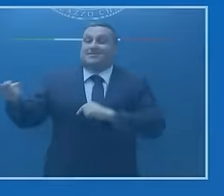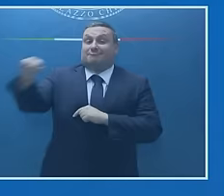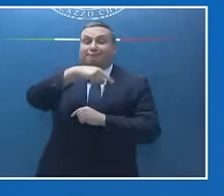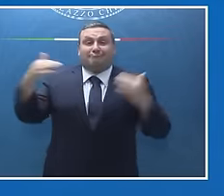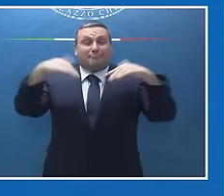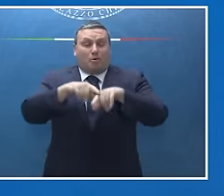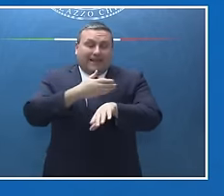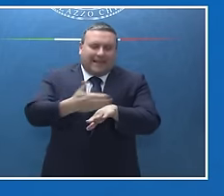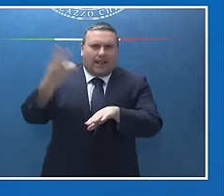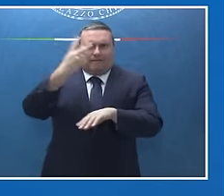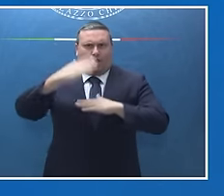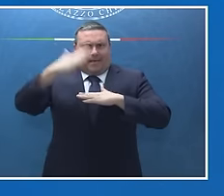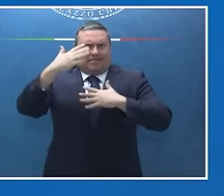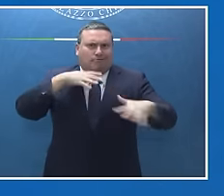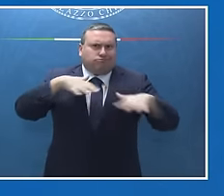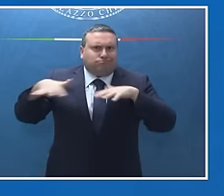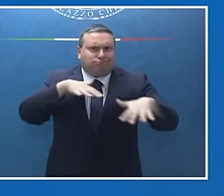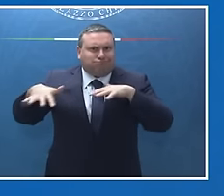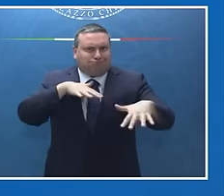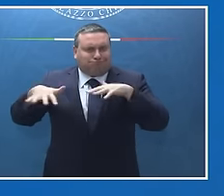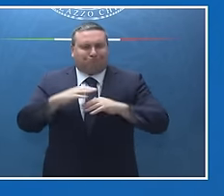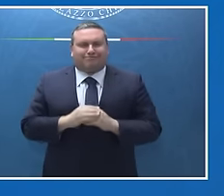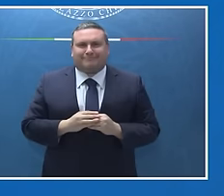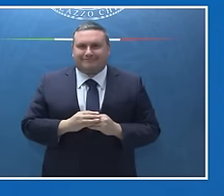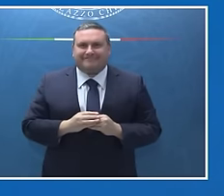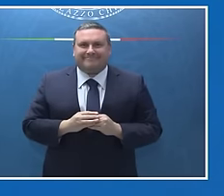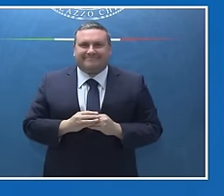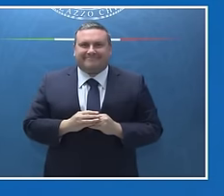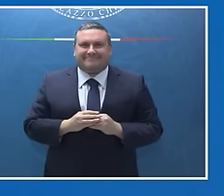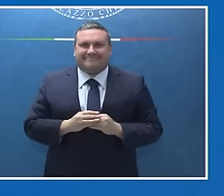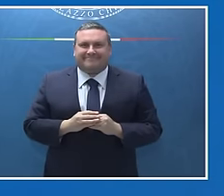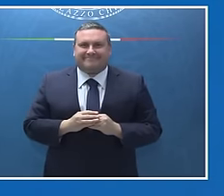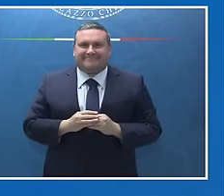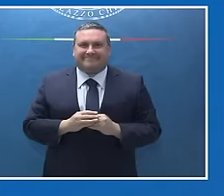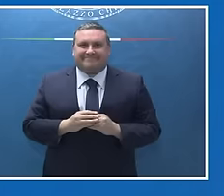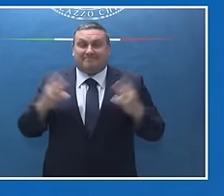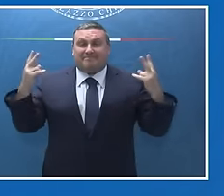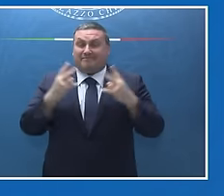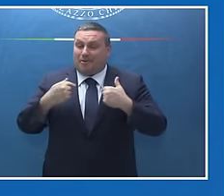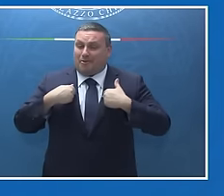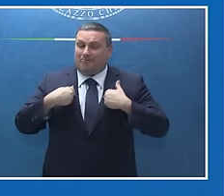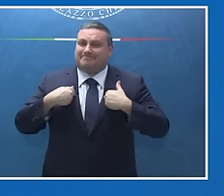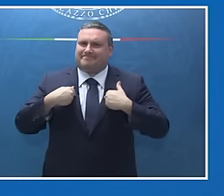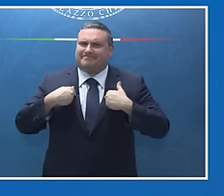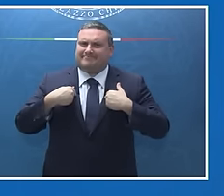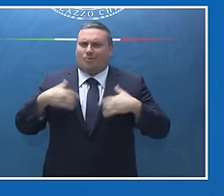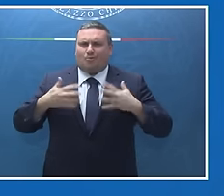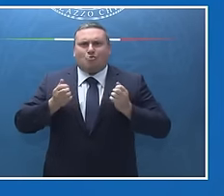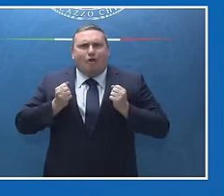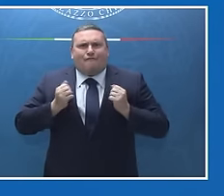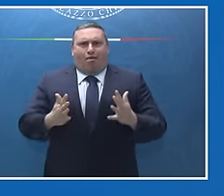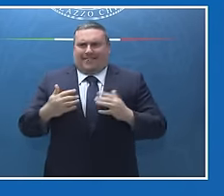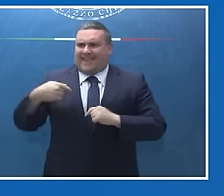molte cose da fare. Chiaramente molto volentieri faccio con voi un bilancio